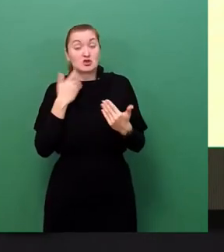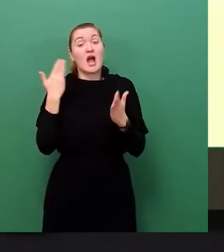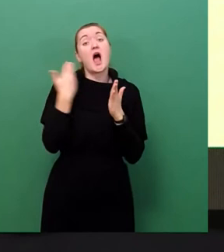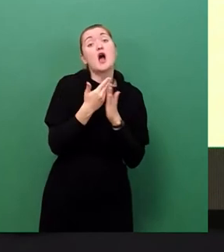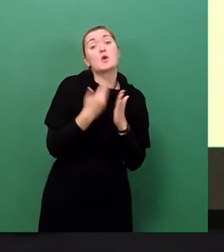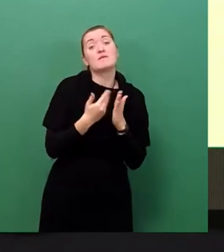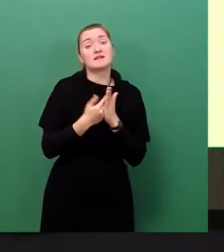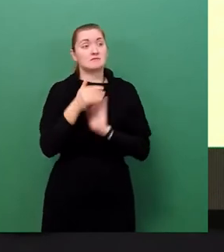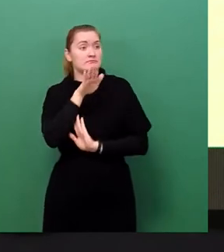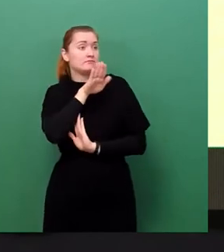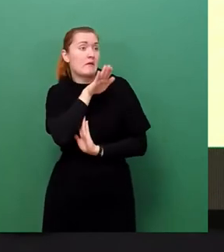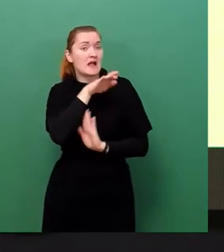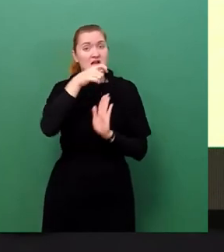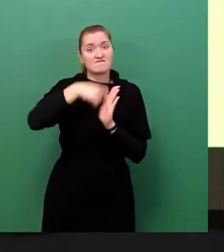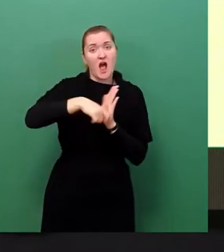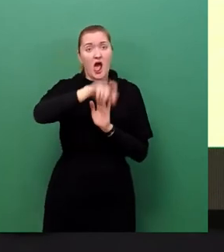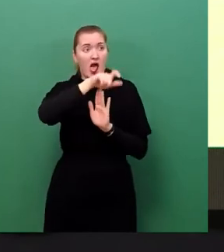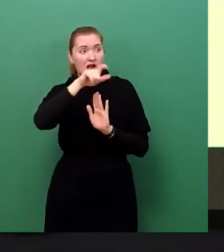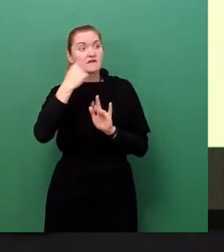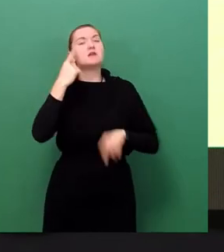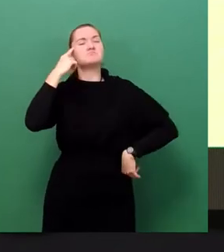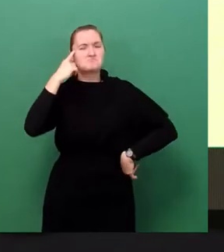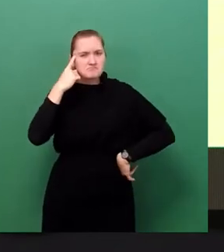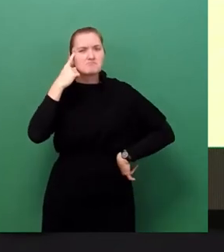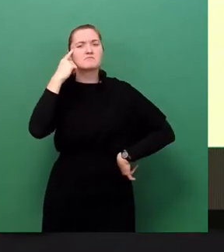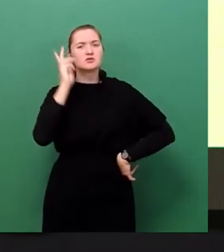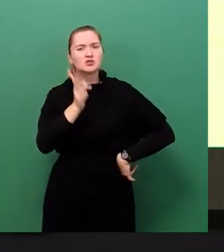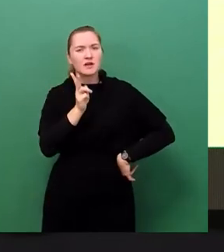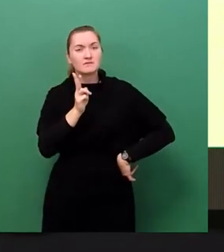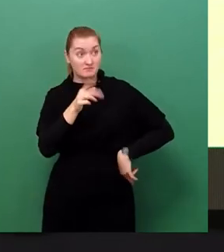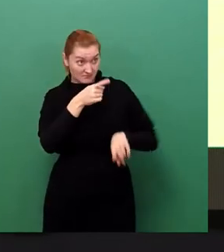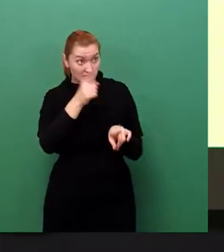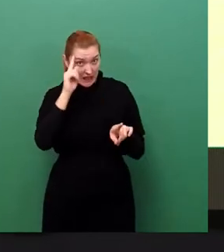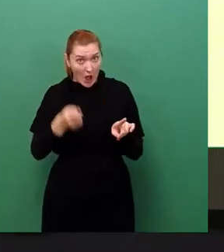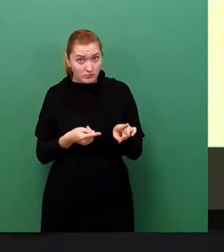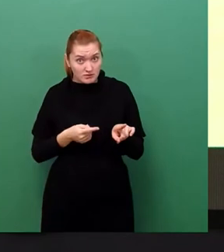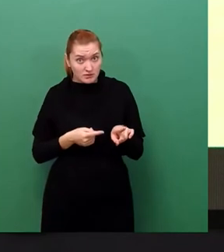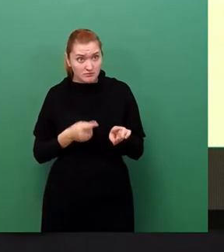Wählern vielleicht Anklang machen. Halten Sie es für schlau, für die nächsten Jahrzehnte